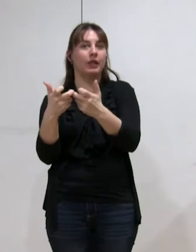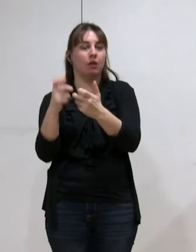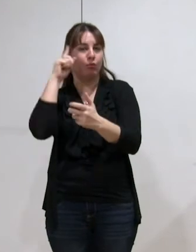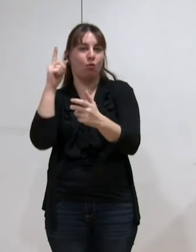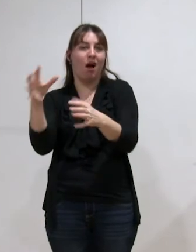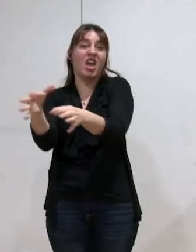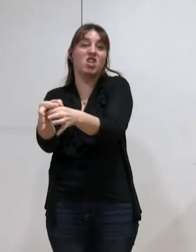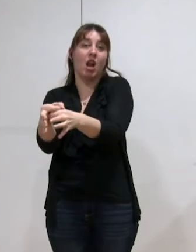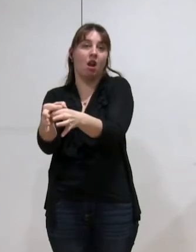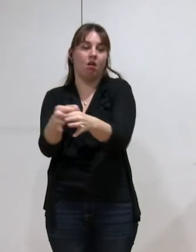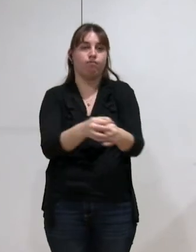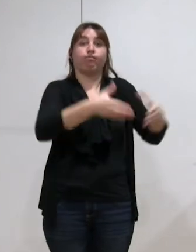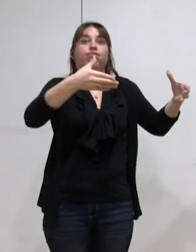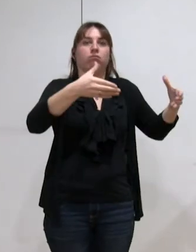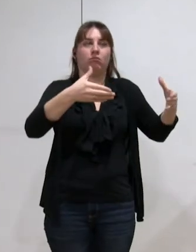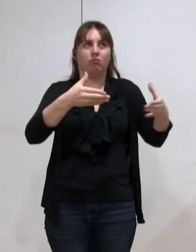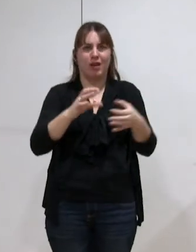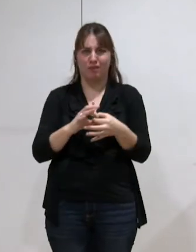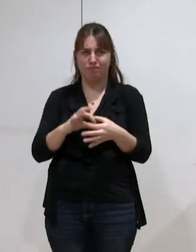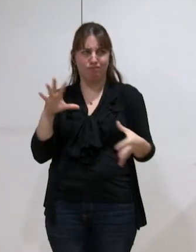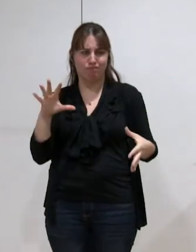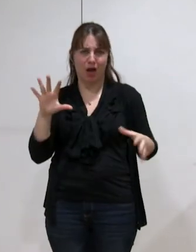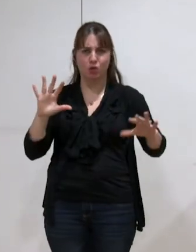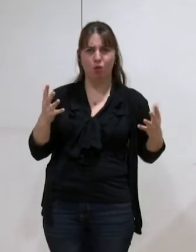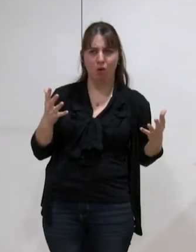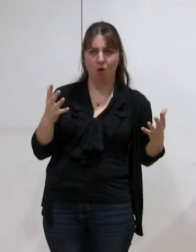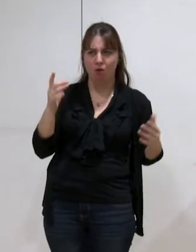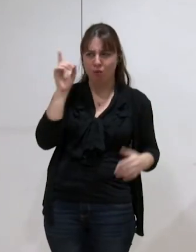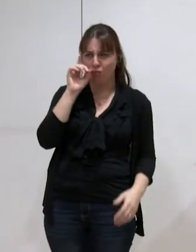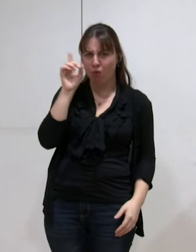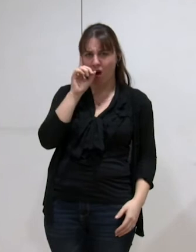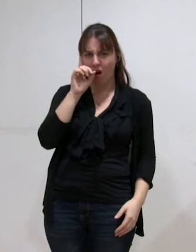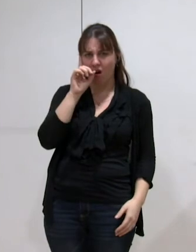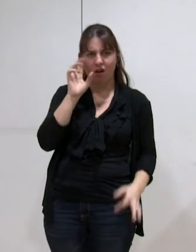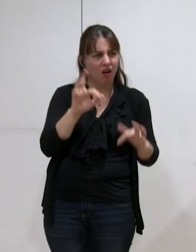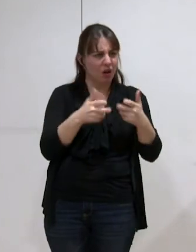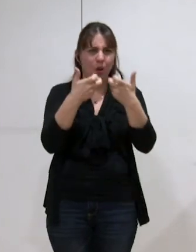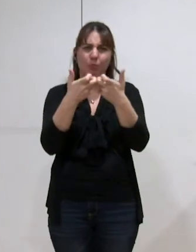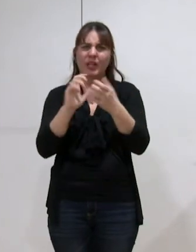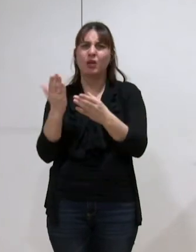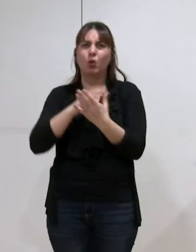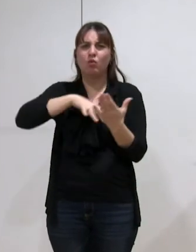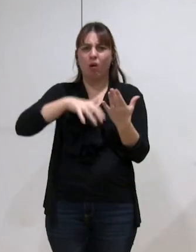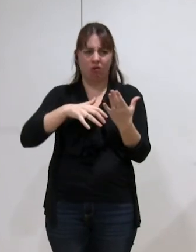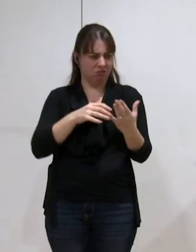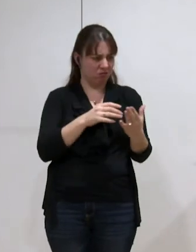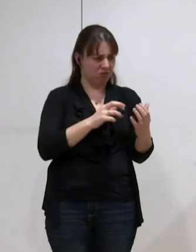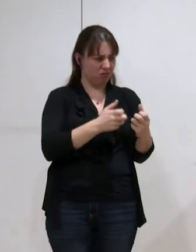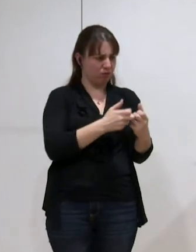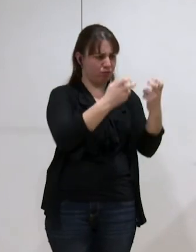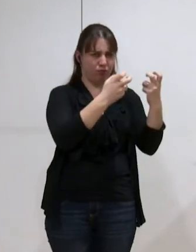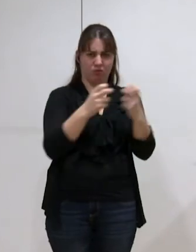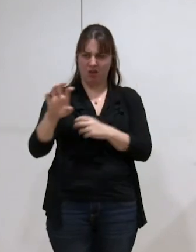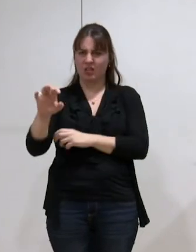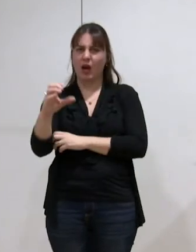On peut le comprendre. Mais quelle marge ? Qu'est-ce qui distingue le coût d'élaboration des documents d'urbanisme à Échirole à